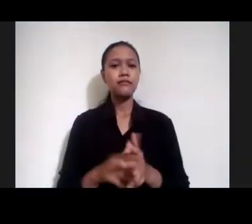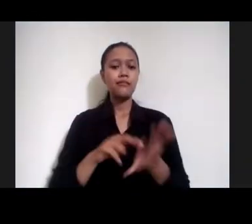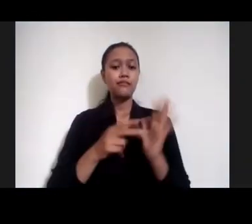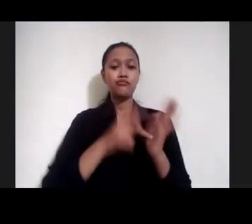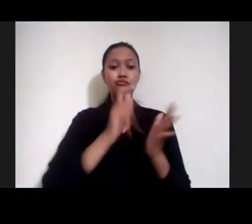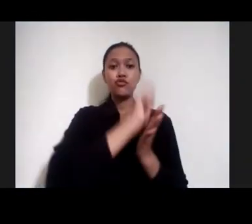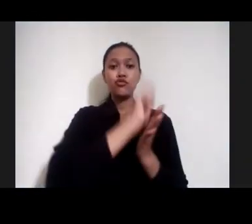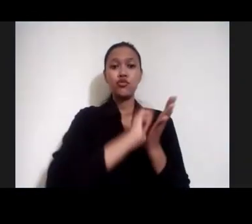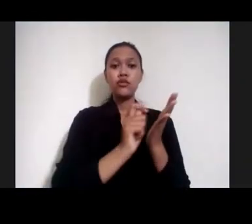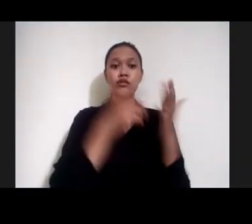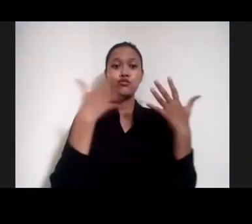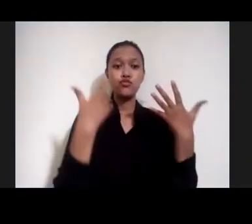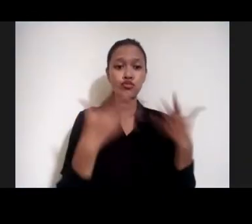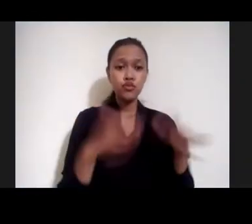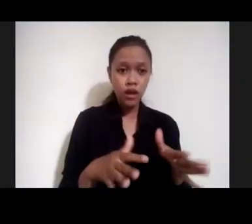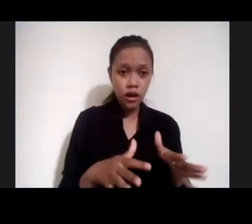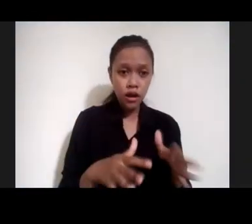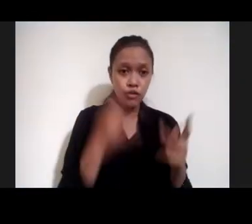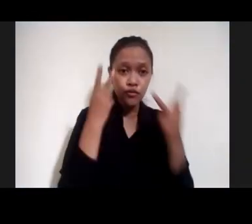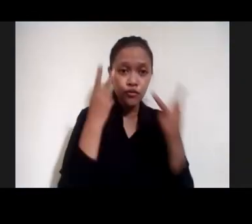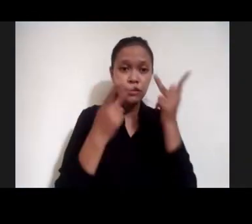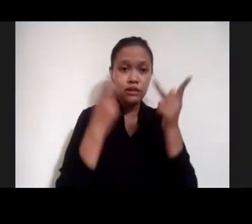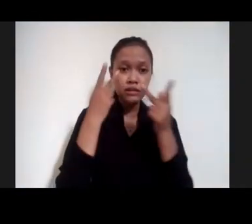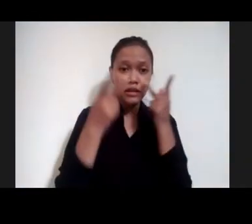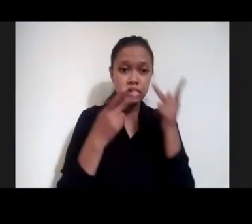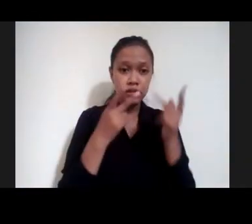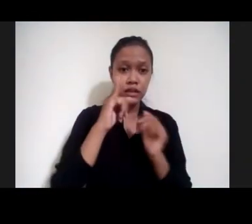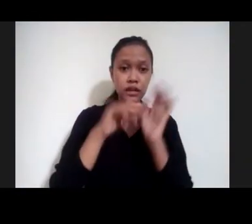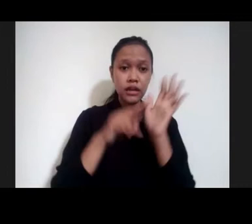Infografik Game Atau Visualisasi Data Yang Lainnya